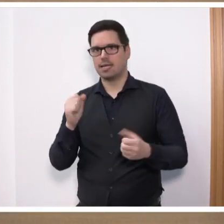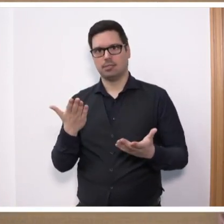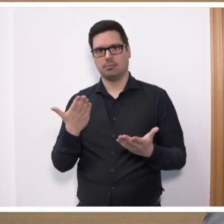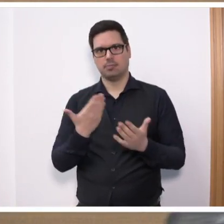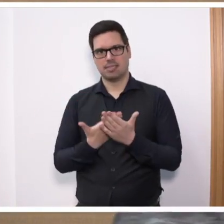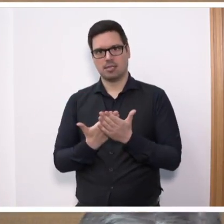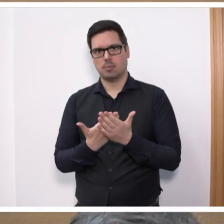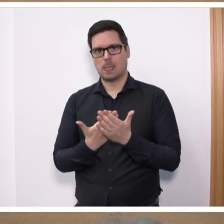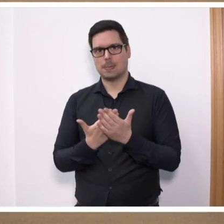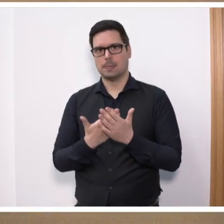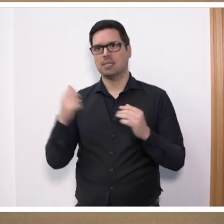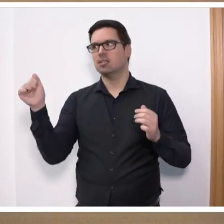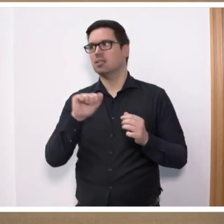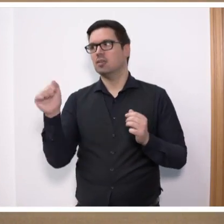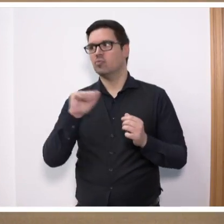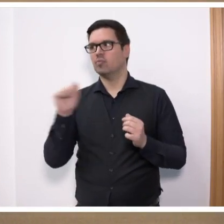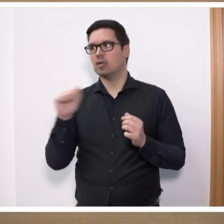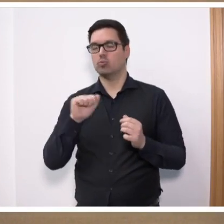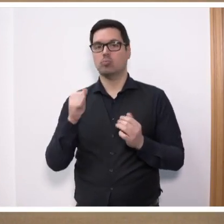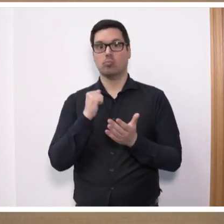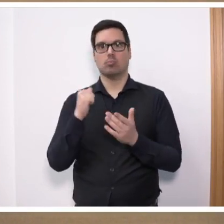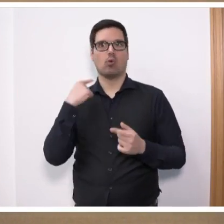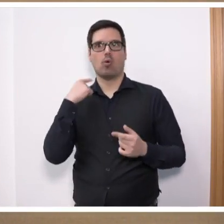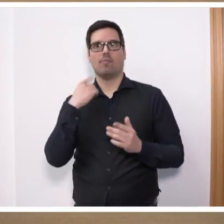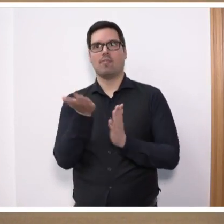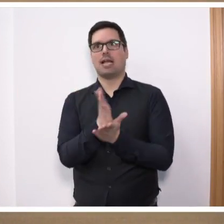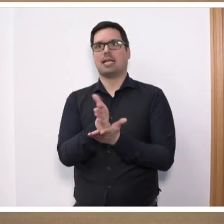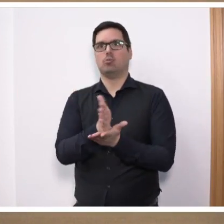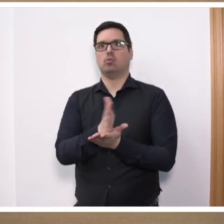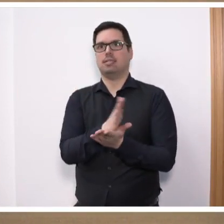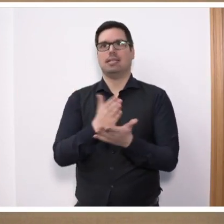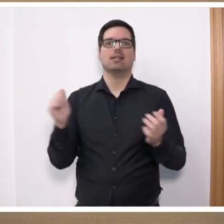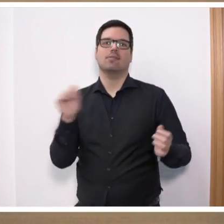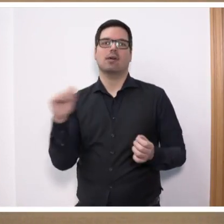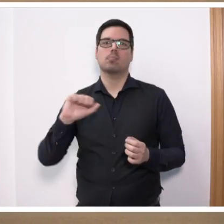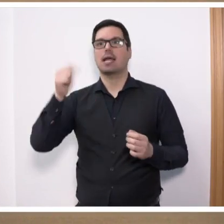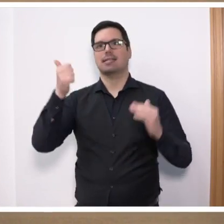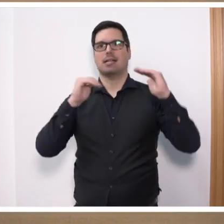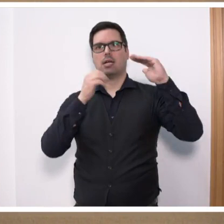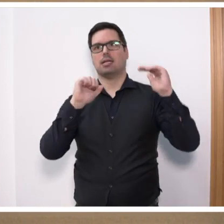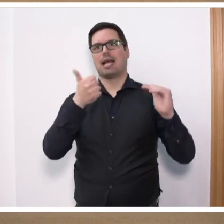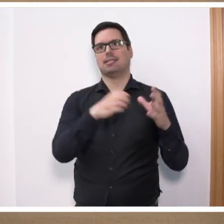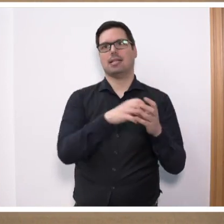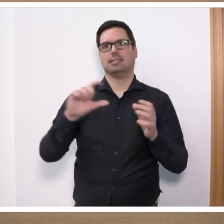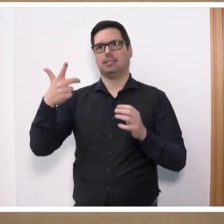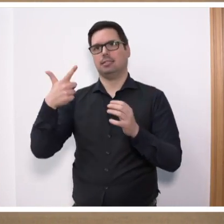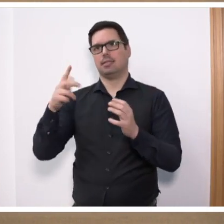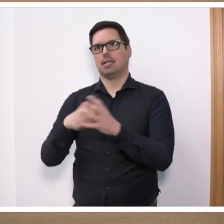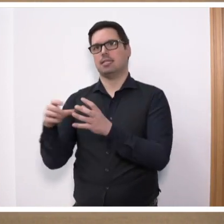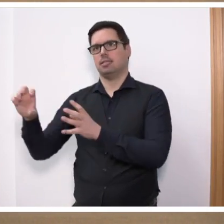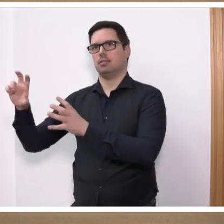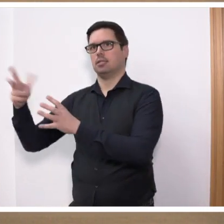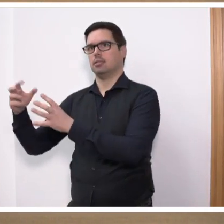Warum wird versucht, Opfer zu katalogisieren und dadurch zu hierarchisieren? Opfer erster Klasse, Opfer zweiter Klasse, dritter Klasse.